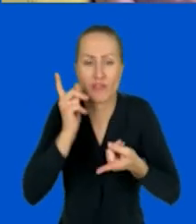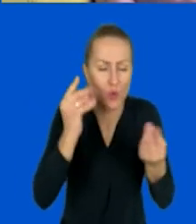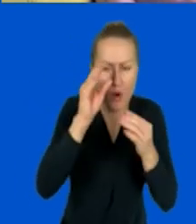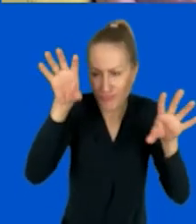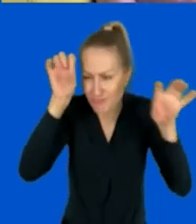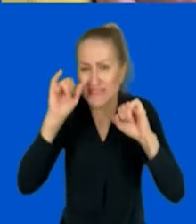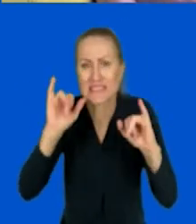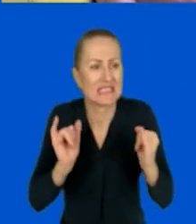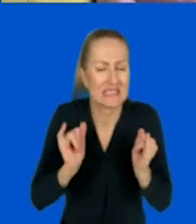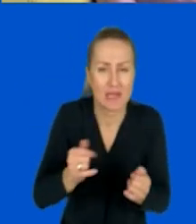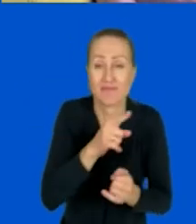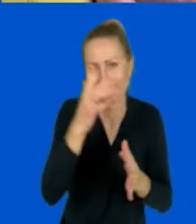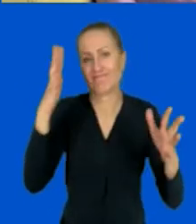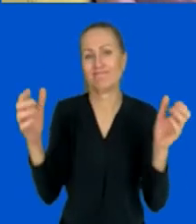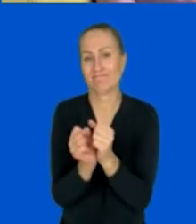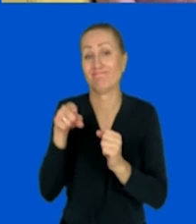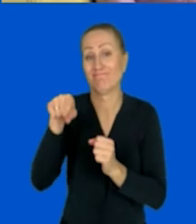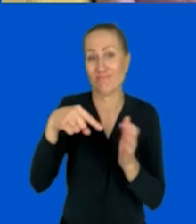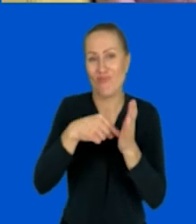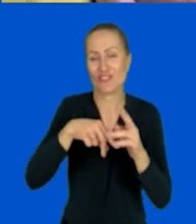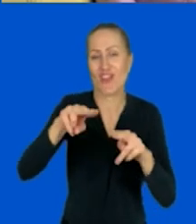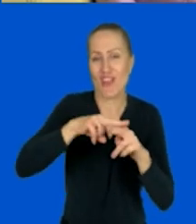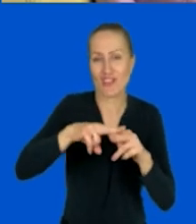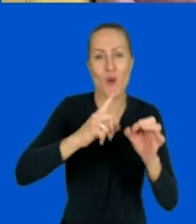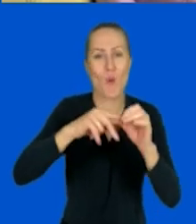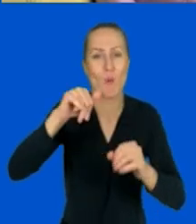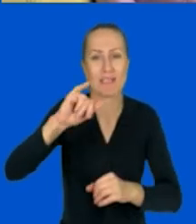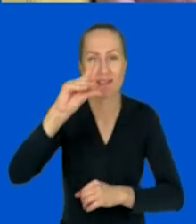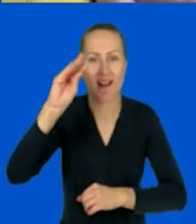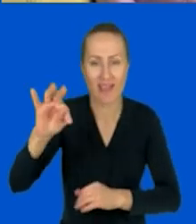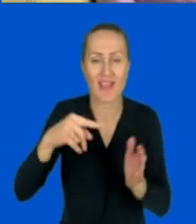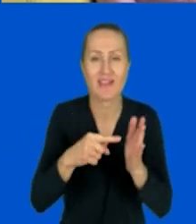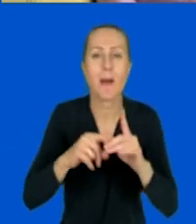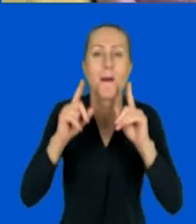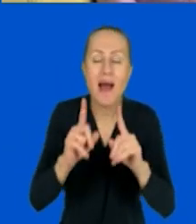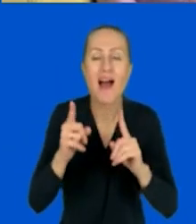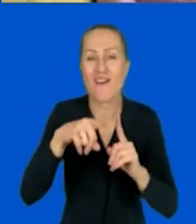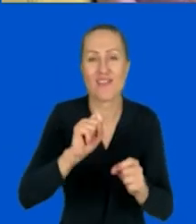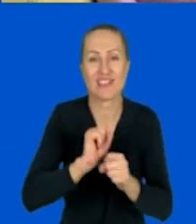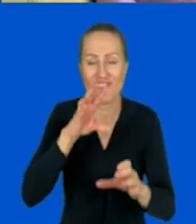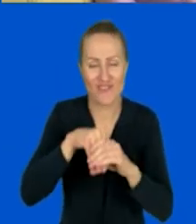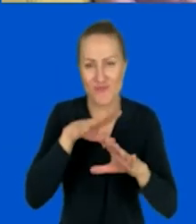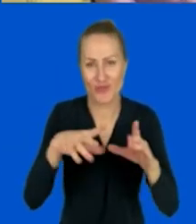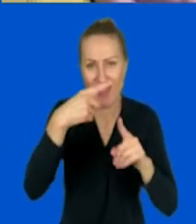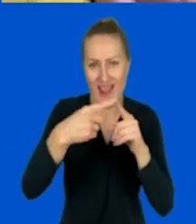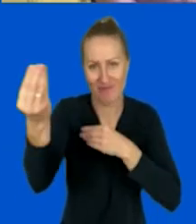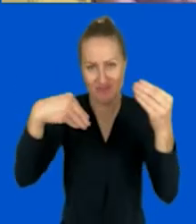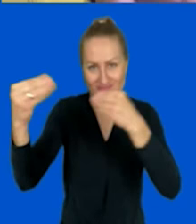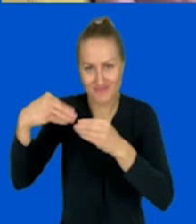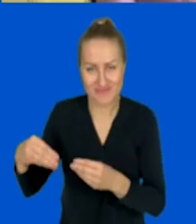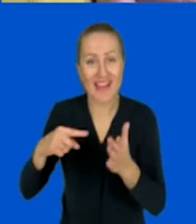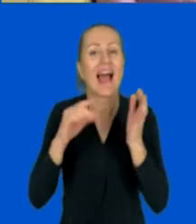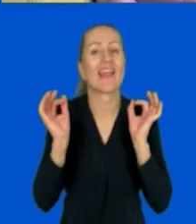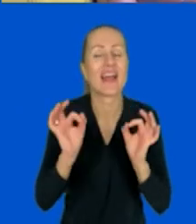wymyślił to narzędzie Quizlet, które właśnie, tak jak mówię, pierwotnie było do samej kiszek, a teraz ma wiele ciekawych